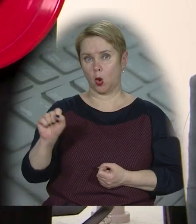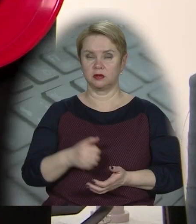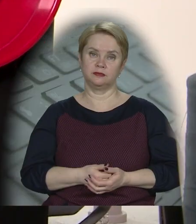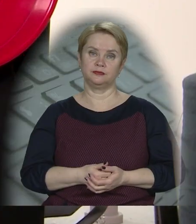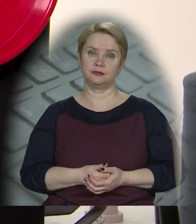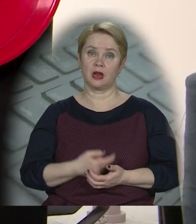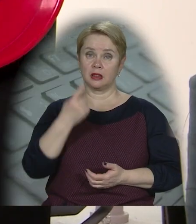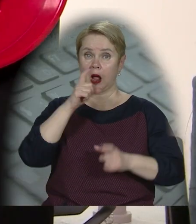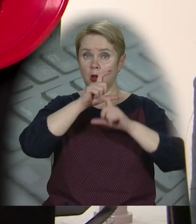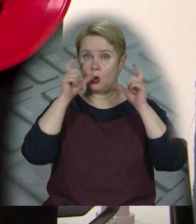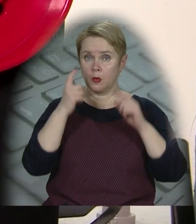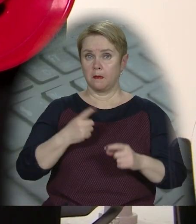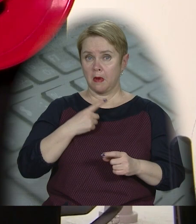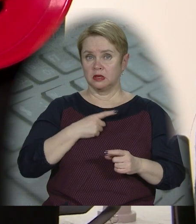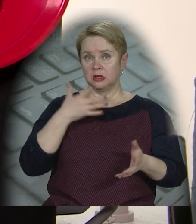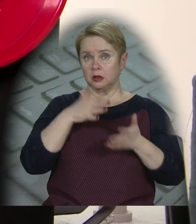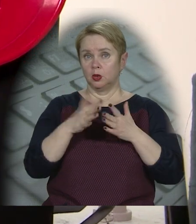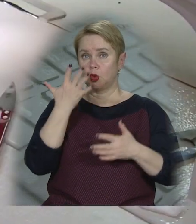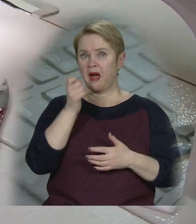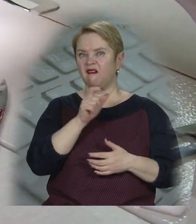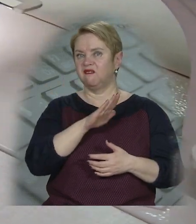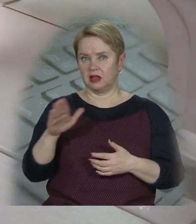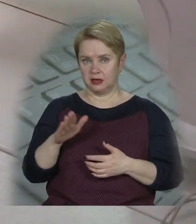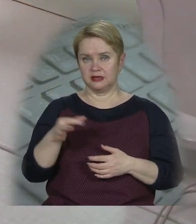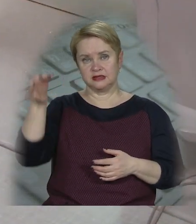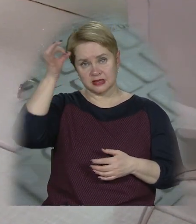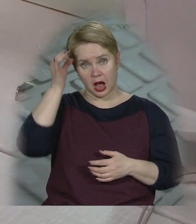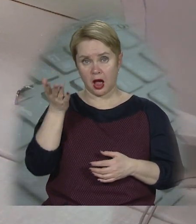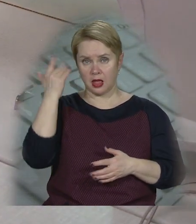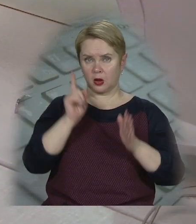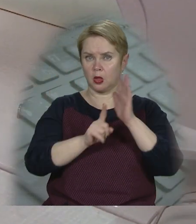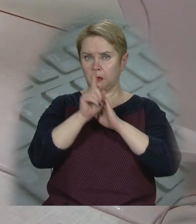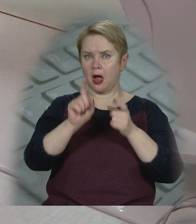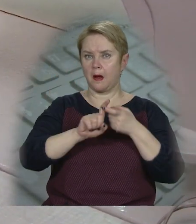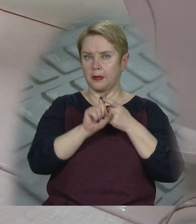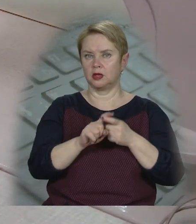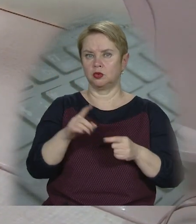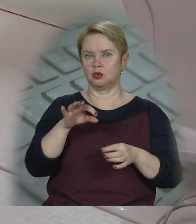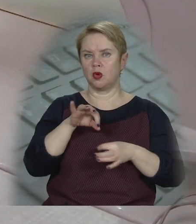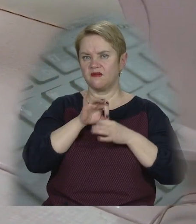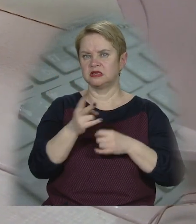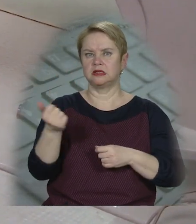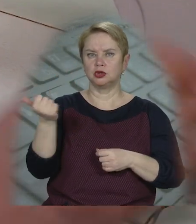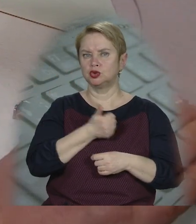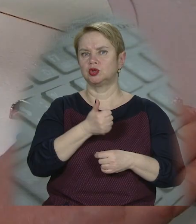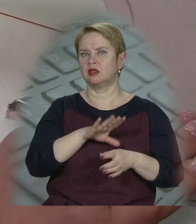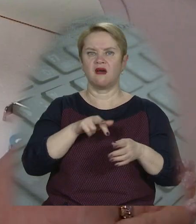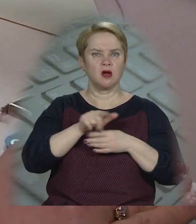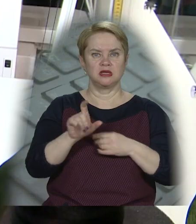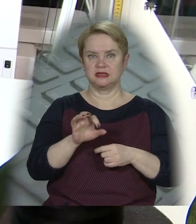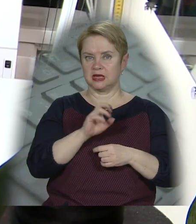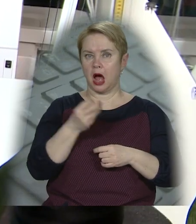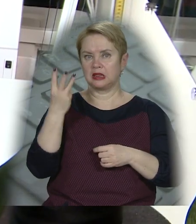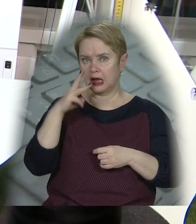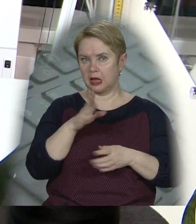На одну маску в майстрині йде до п'яти хвилин. Згадує, як на початку пандемії доводилося тижнями майже не